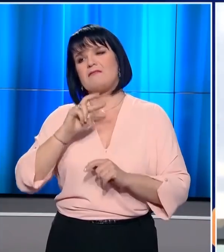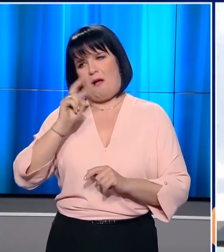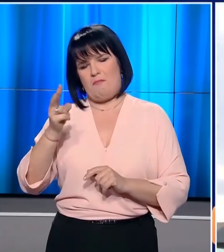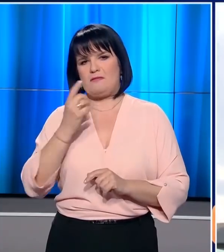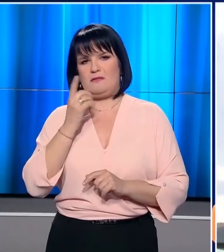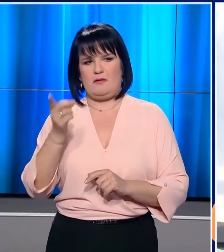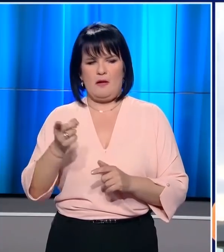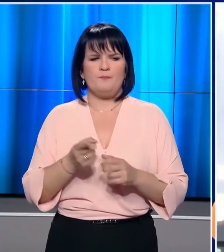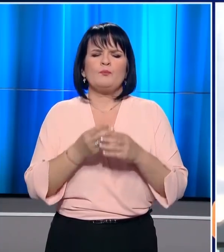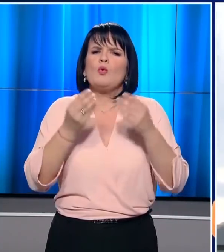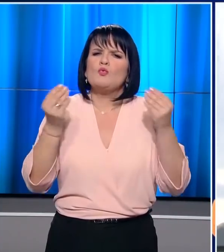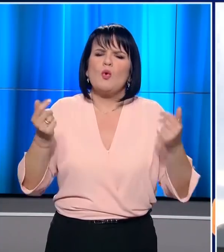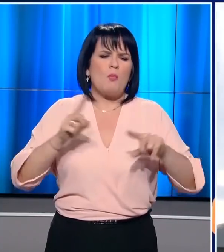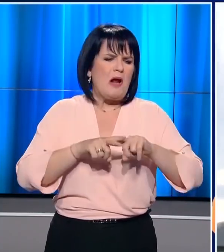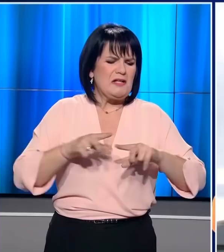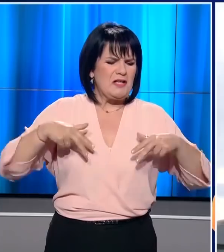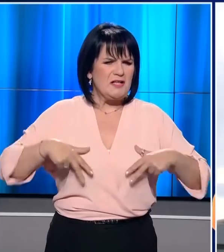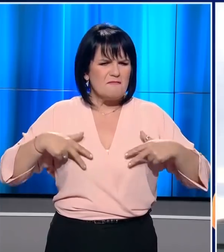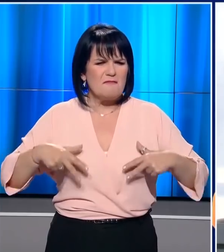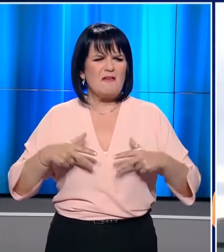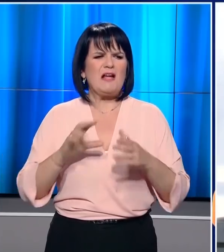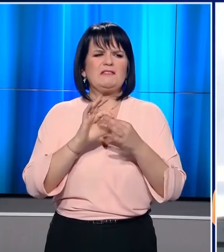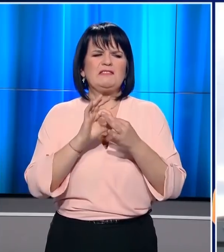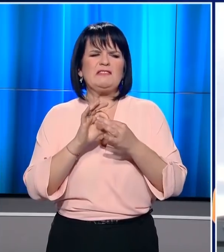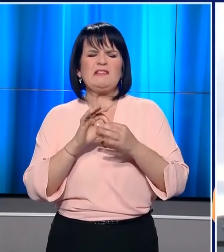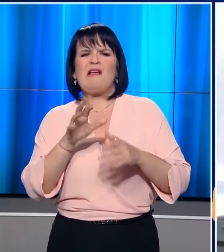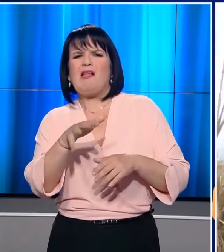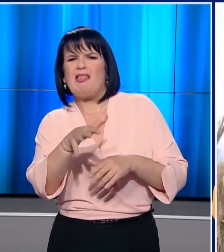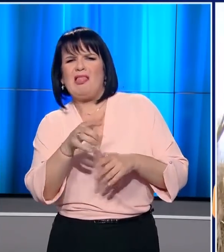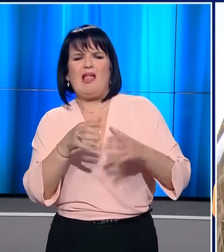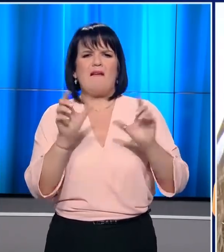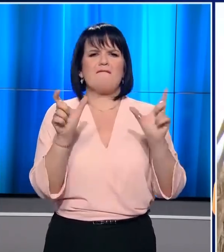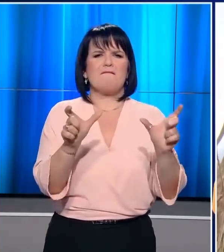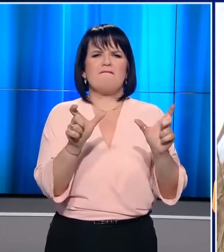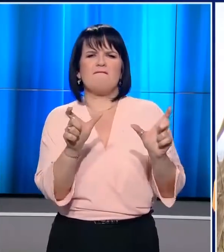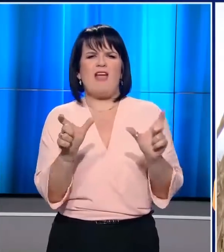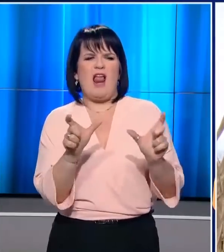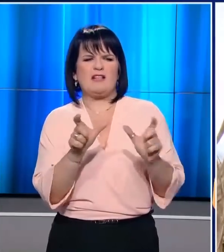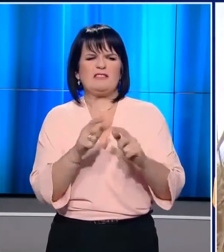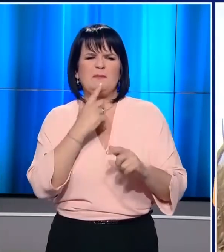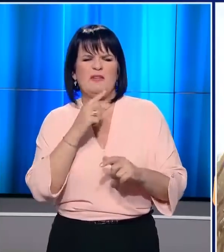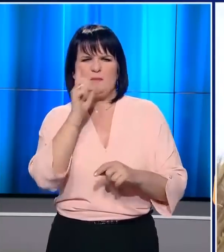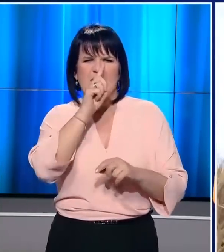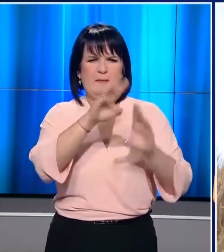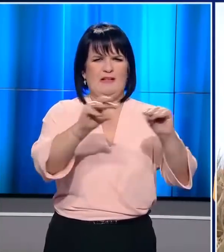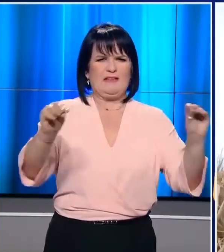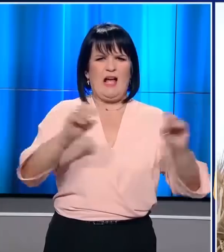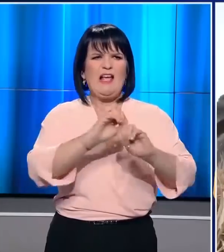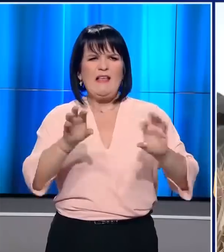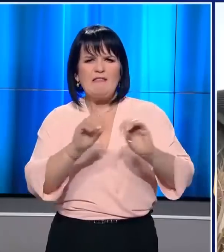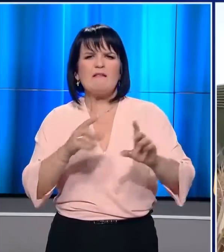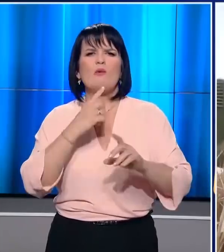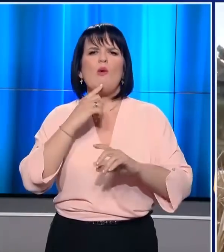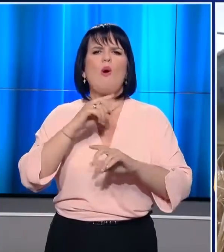Με όλους τους τρόπους η ελληνική κυβέρνηση παράλληλα με τη στεναρή φύλαξη των σύνορων στον Εύρο, δίνει και τη μάχη της απόκρουσης των ψευδών ειδήσεων μέσω της